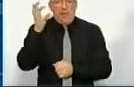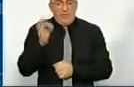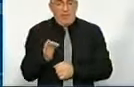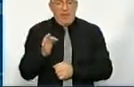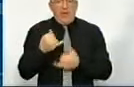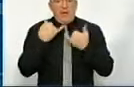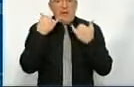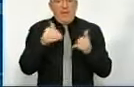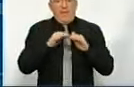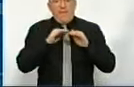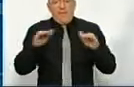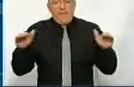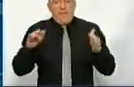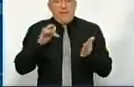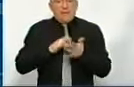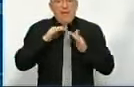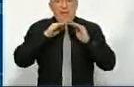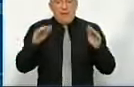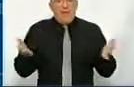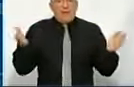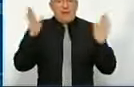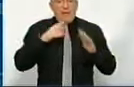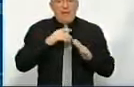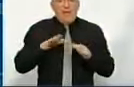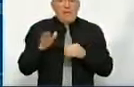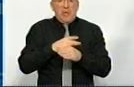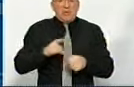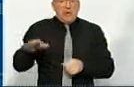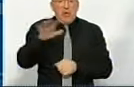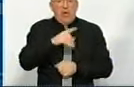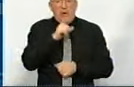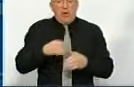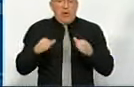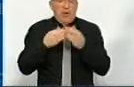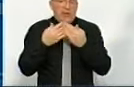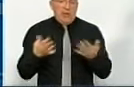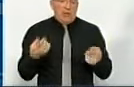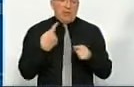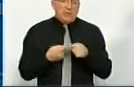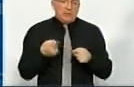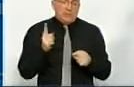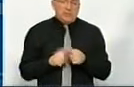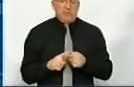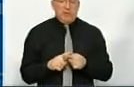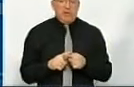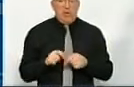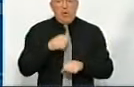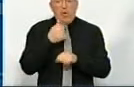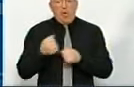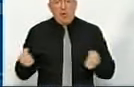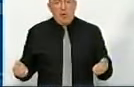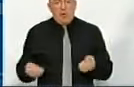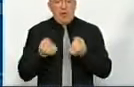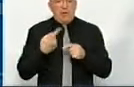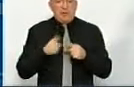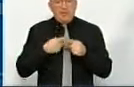для вирівнювання на центральному рівні залишати між регіонами, тому що громади всі різні. Оце основна підтримка, все